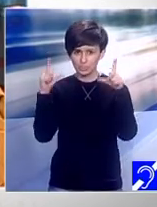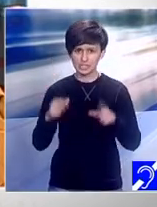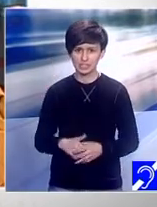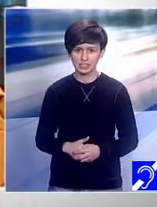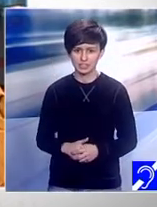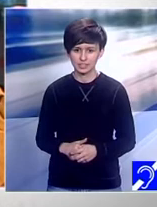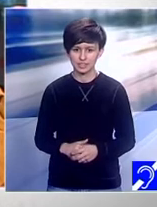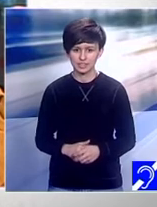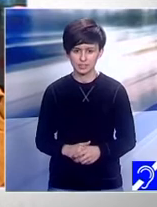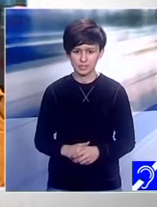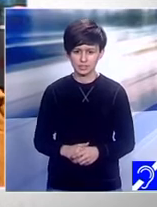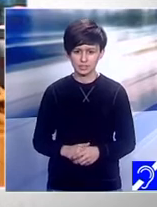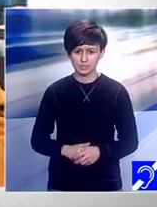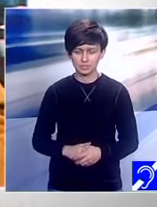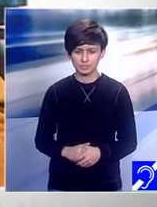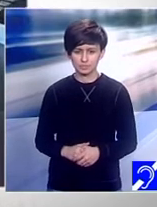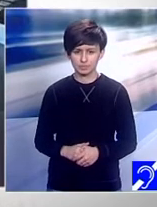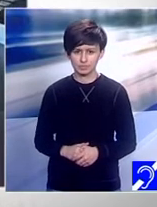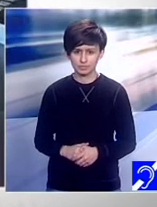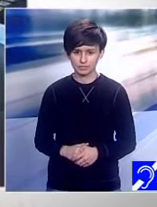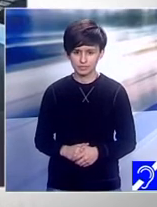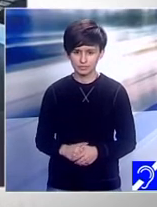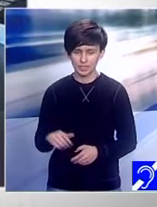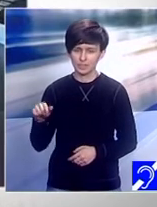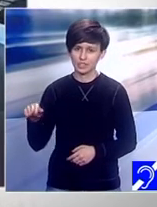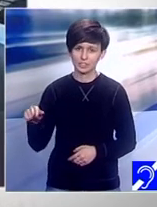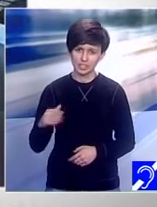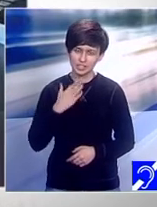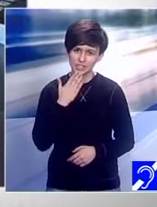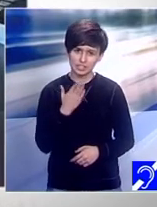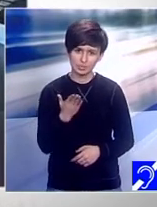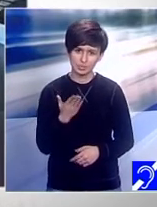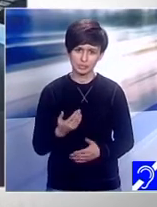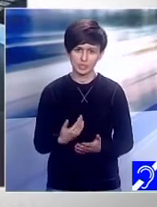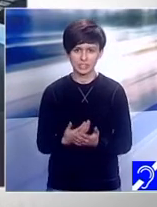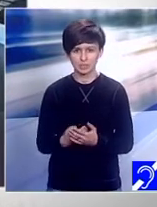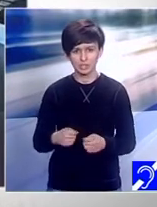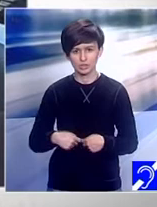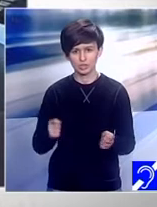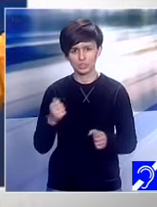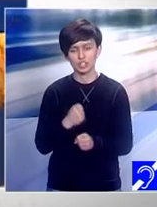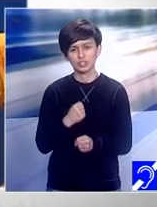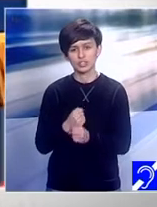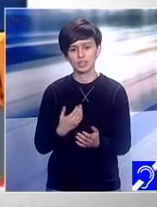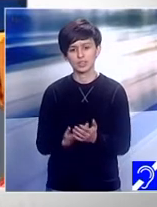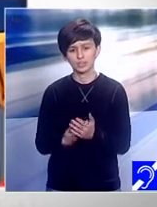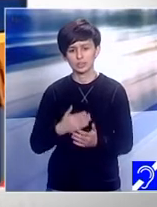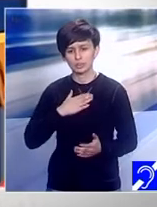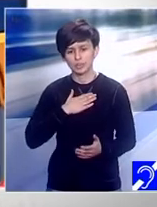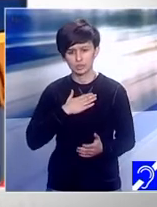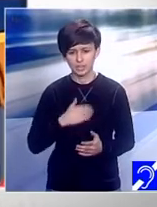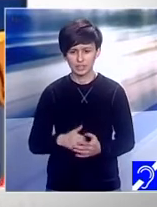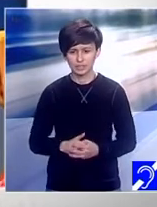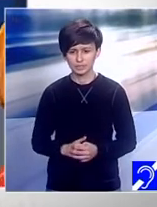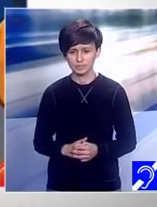dar să îți mulțumesc mine persoane. Ție îți mulțumesc pentru tot ce ai făcut pentru mine, iar că a fost o inclință